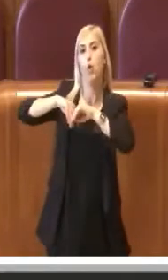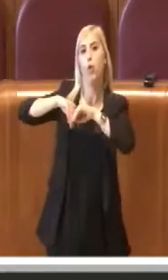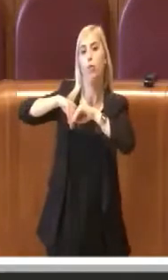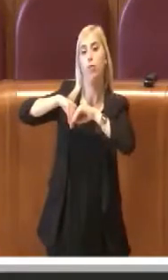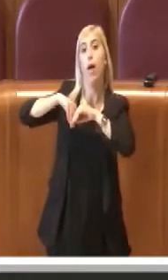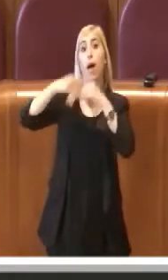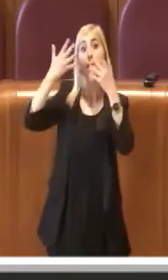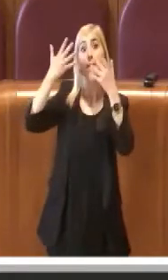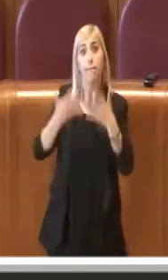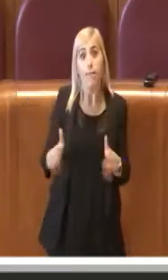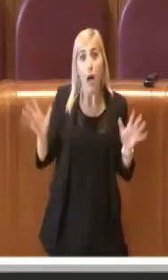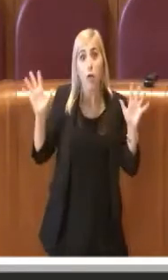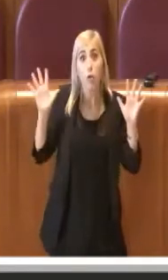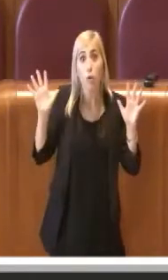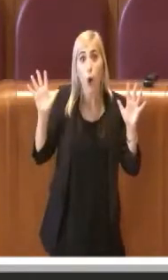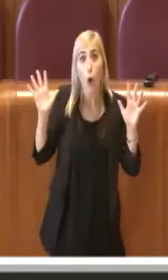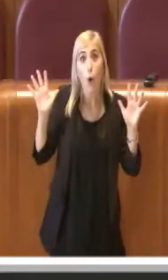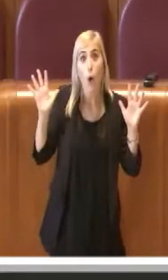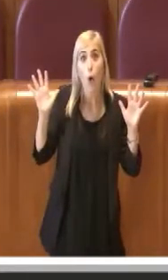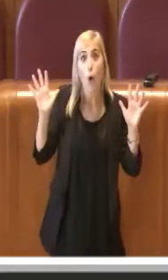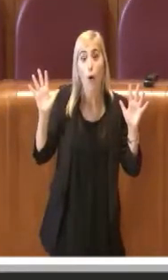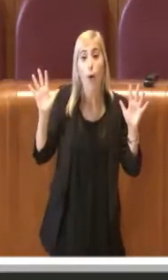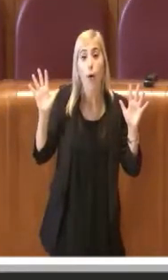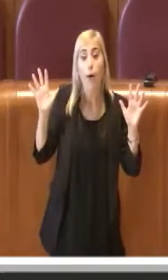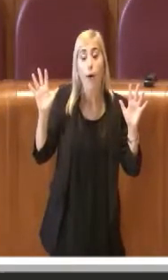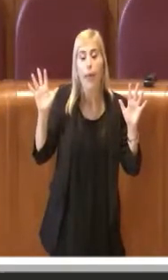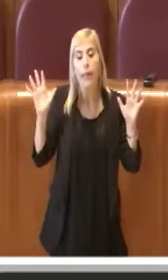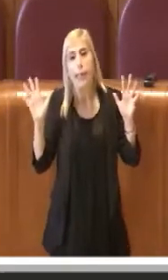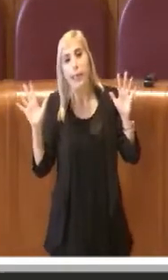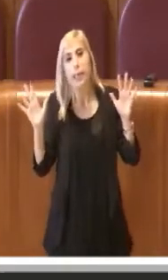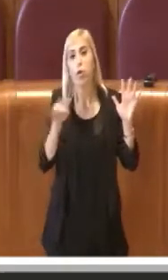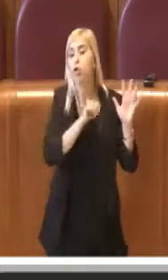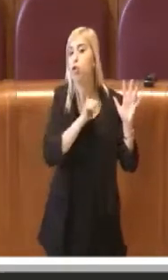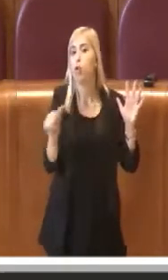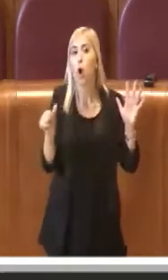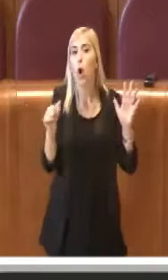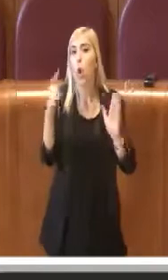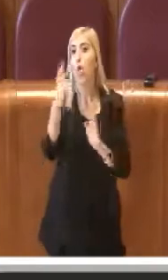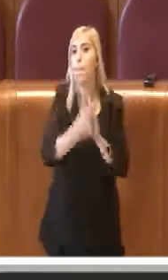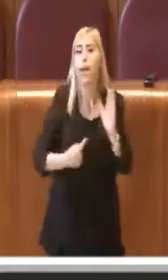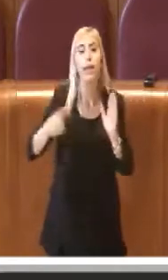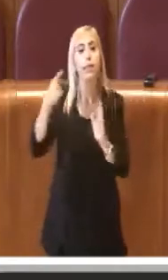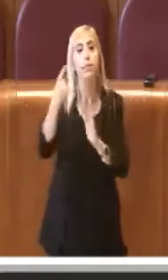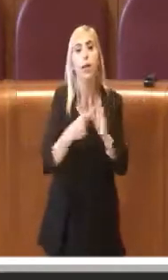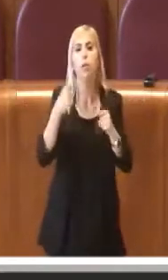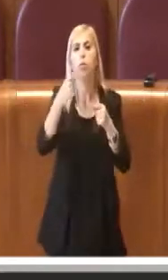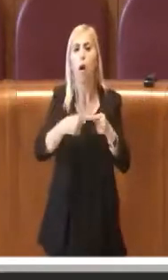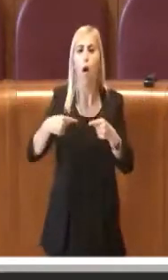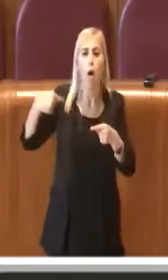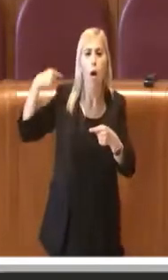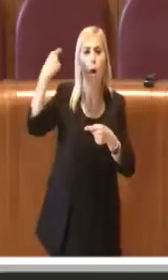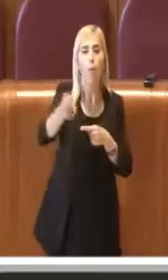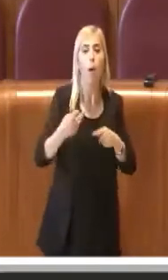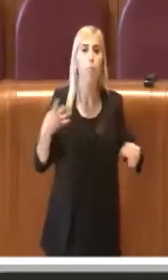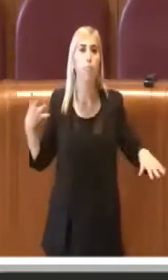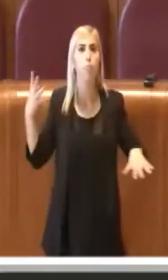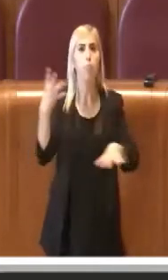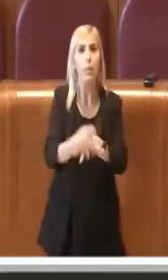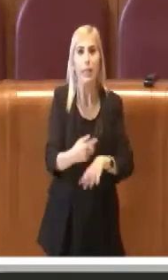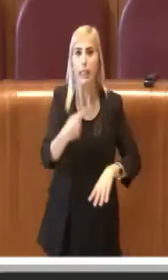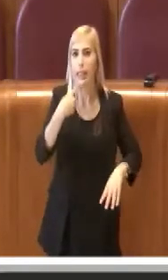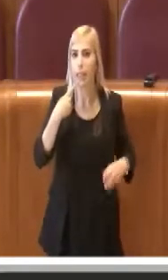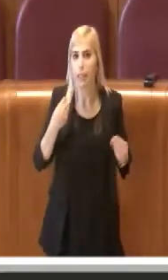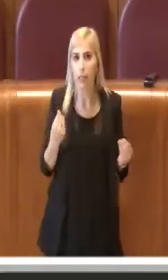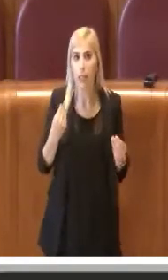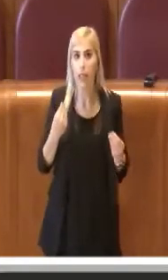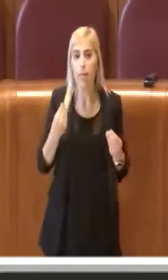stato fatto soltanto molti mesi dopo quando ci è intervenuta la